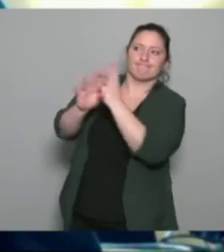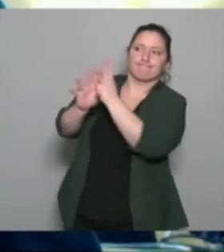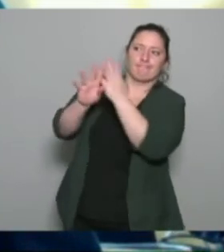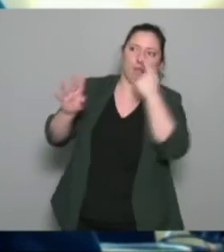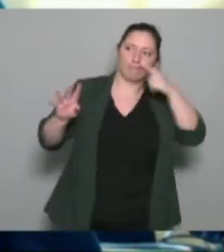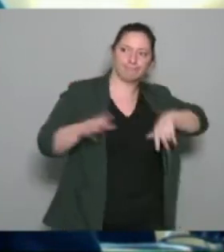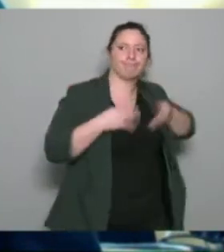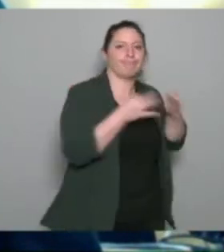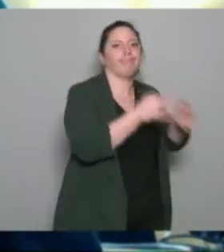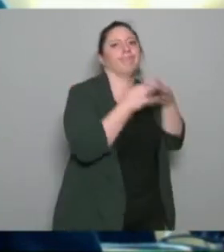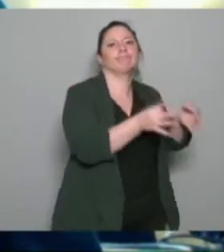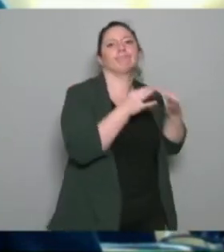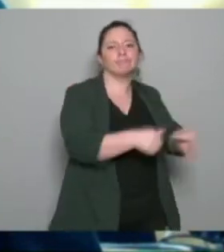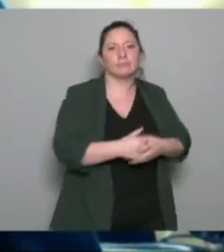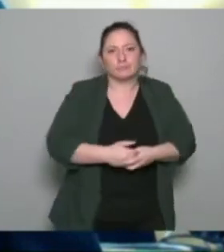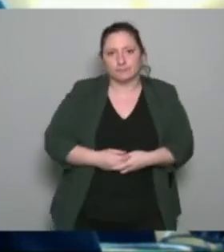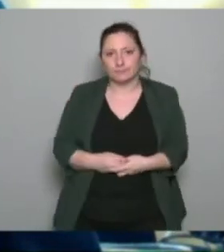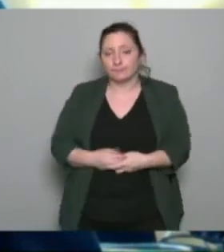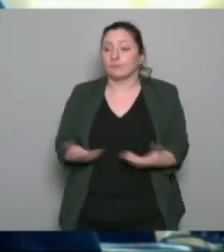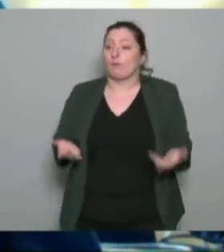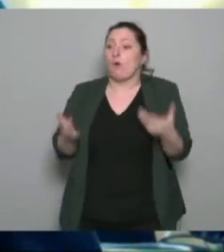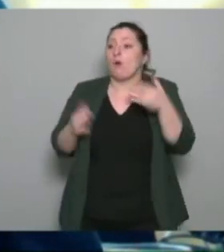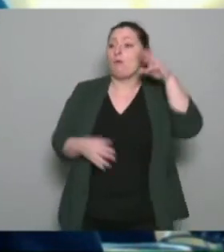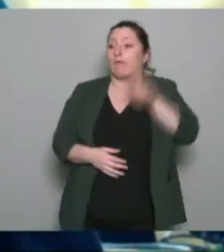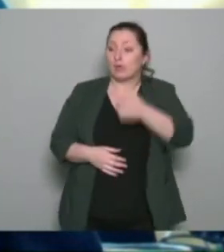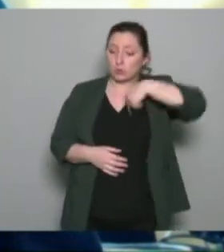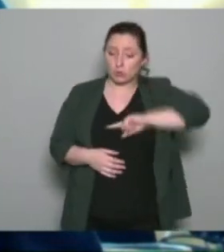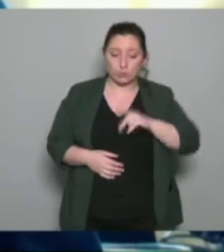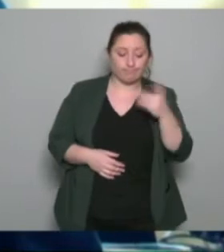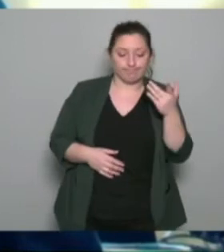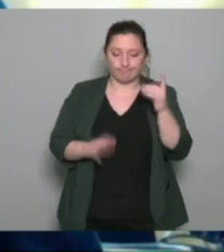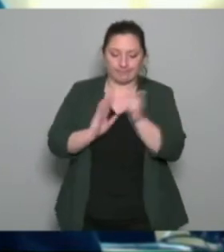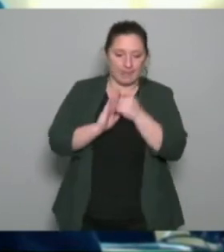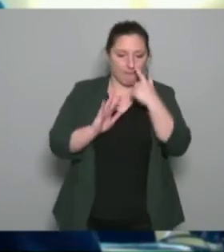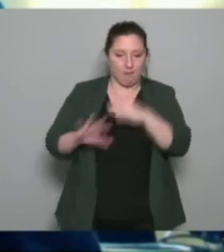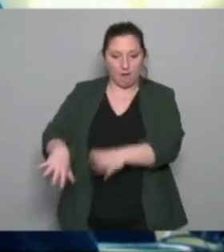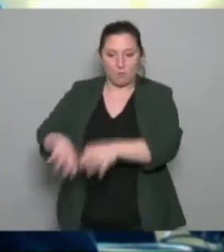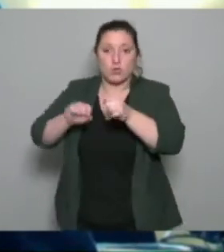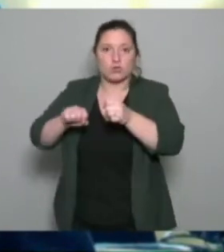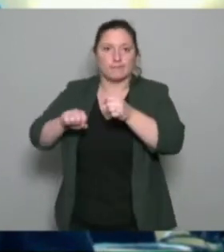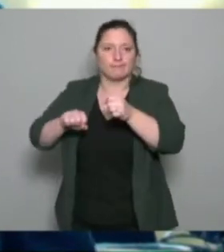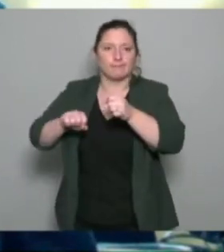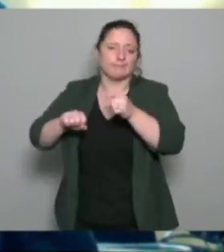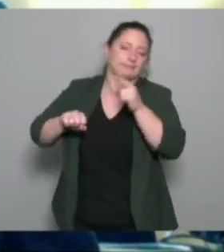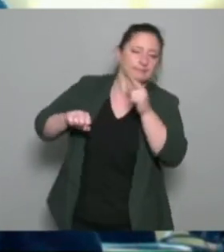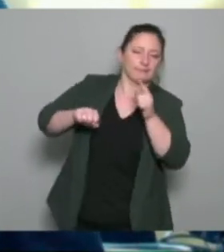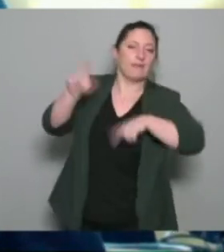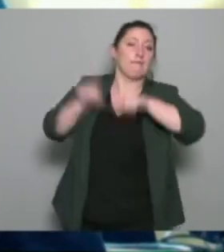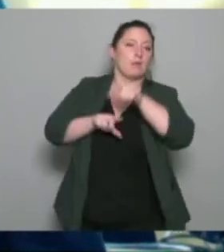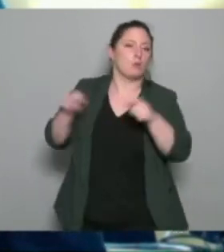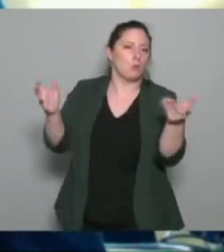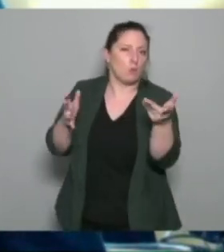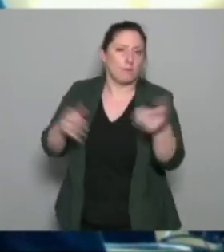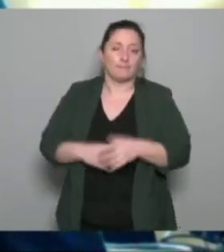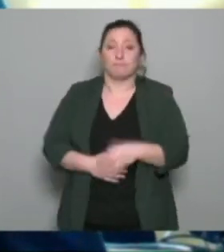et donc effectivement ce qu'on a recherché au moment du recrutement c'est comme il a été dit une forme d'adaptabilité une